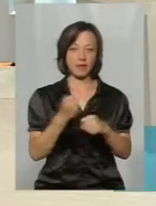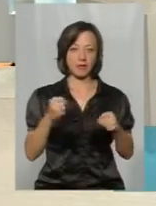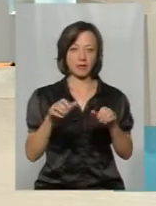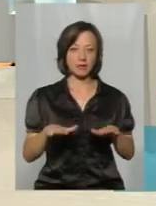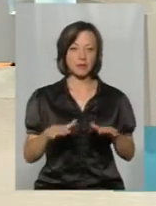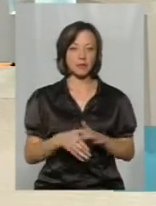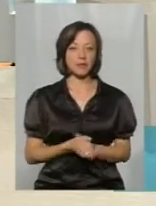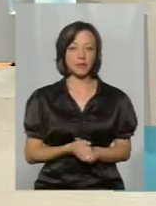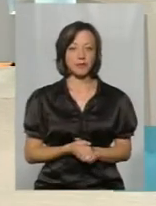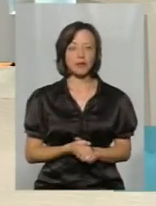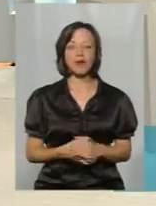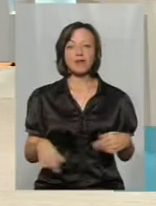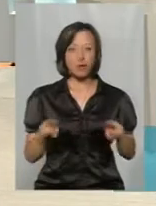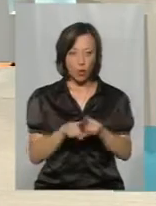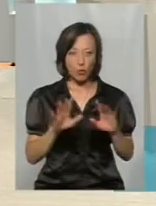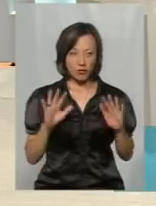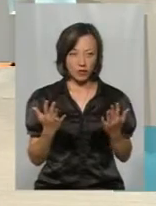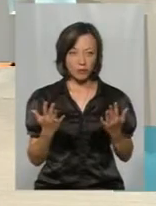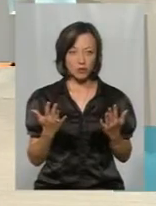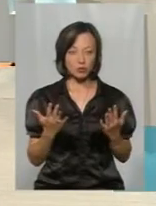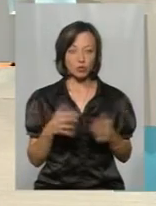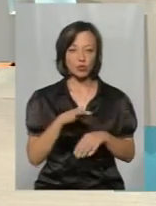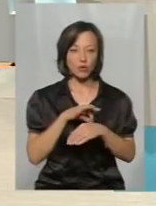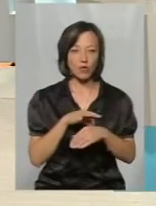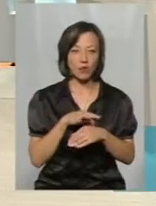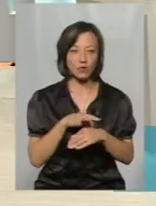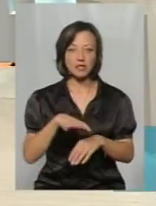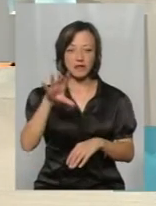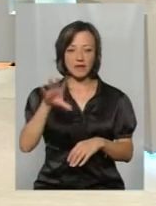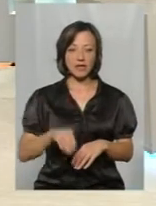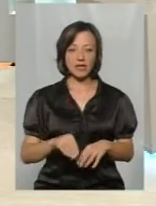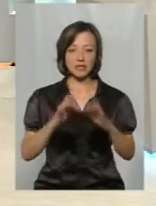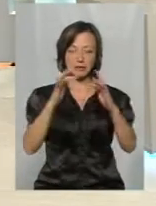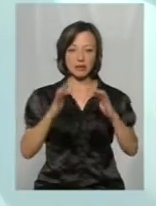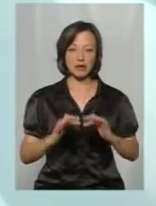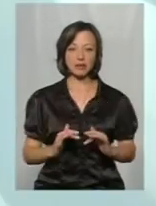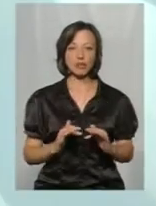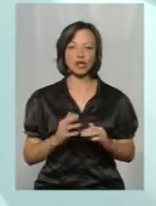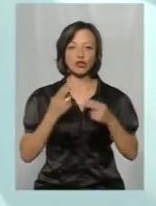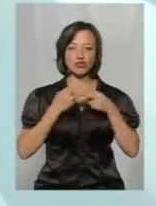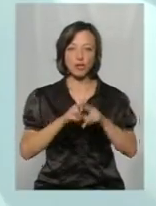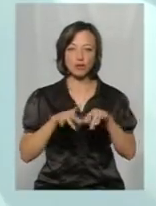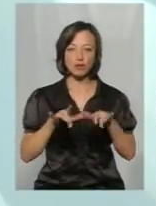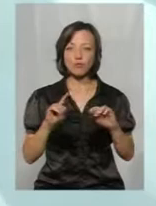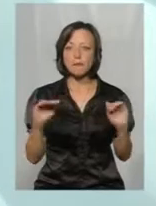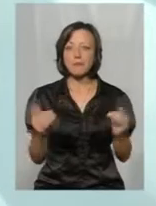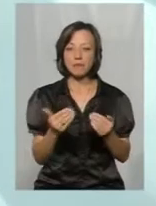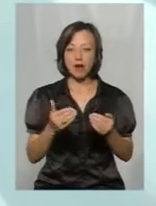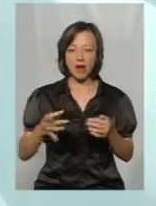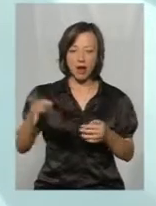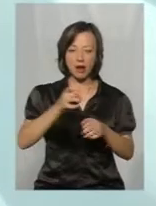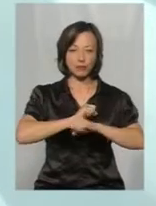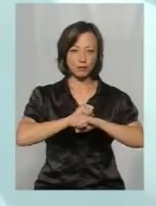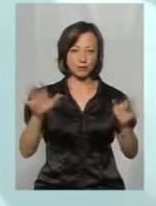місці. В такому випадку проводиться весь спектр інженерних заходів, щоб мінімізувати радіус розльоту